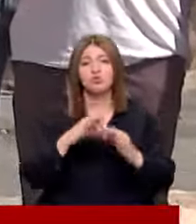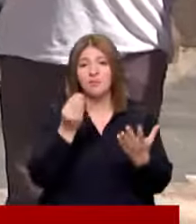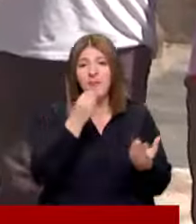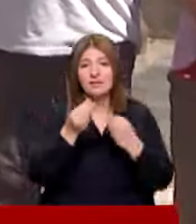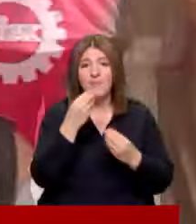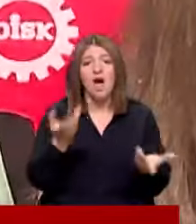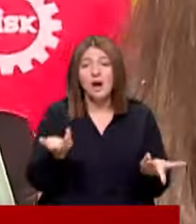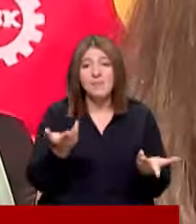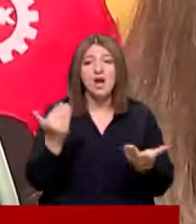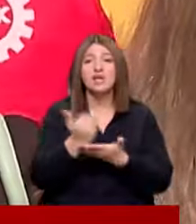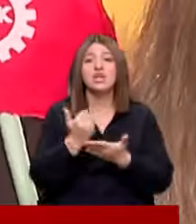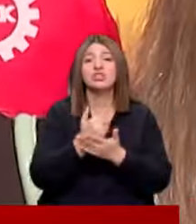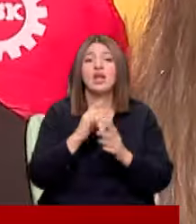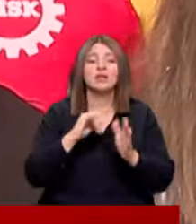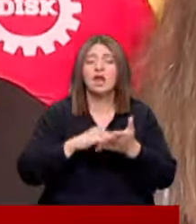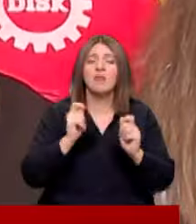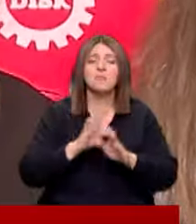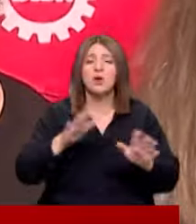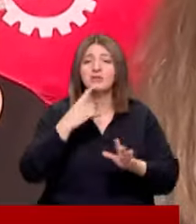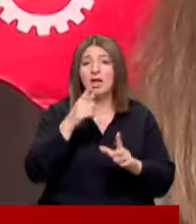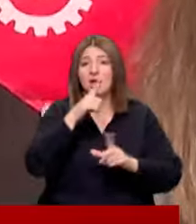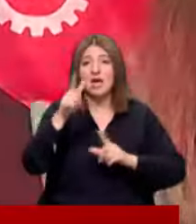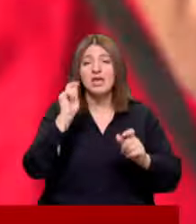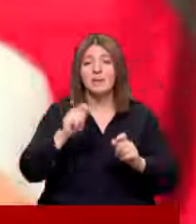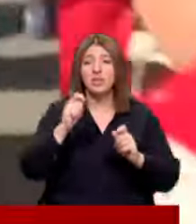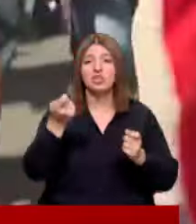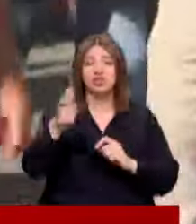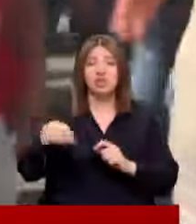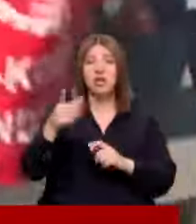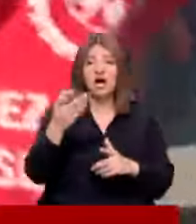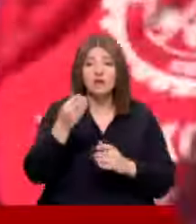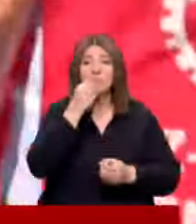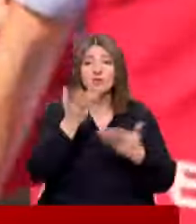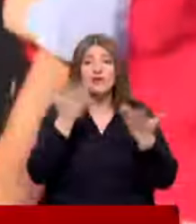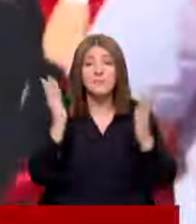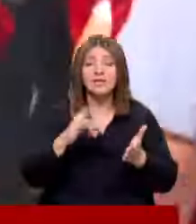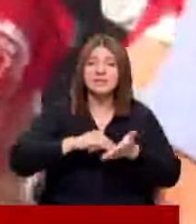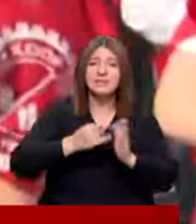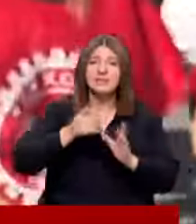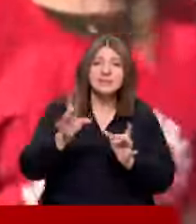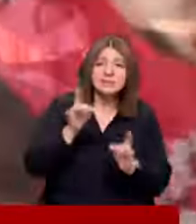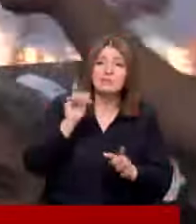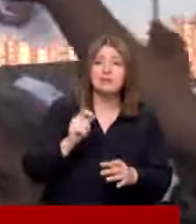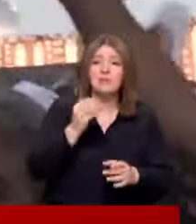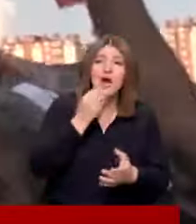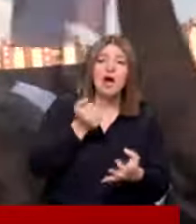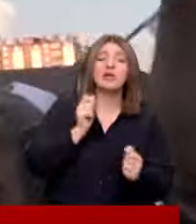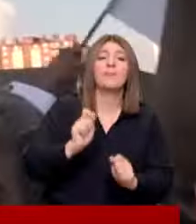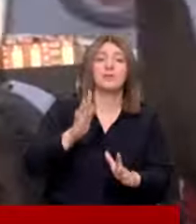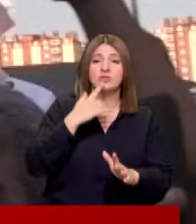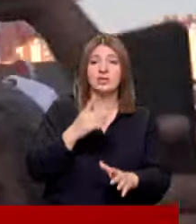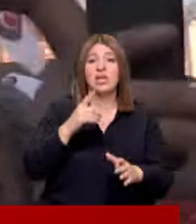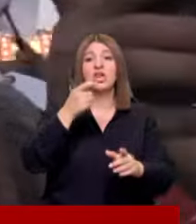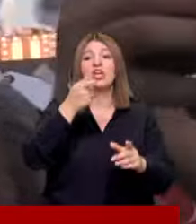beslenmek ama Geçinemiyoruz feryadıyla Meydana çıkan işçiler artık Mutfaktan bile kısıyoruz diye ses yükseltti Çiftçilerden